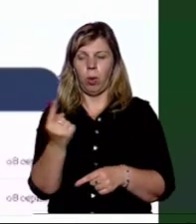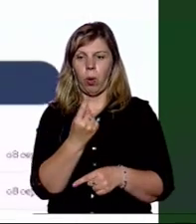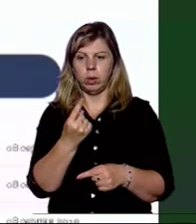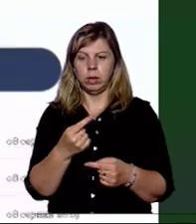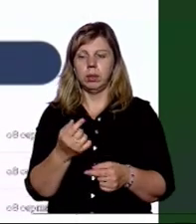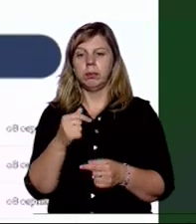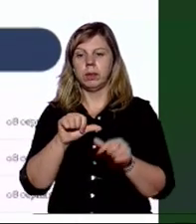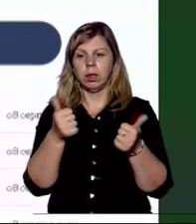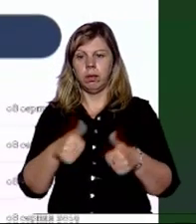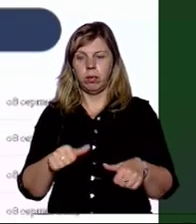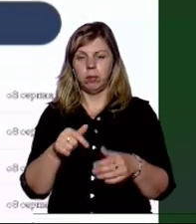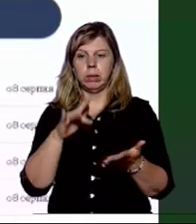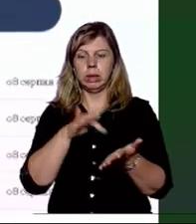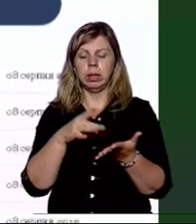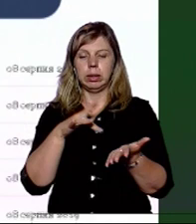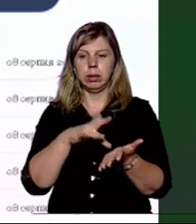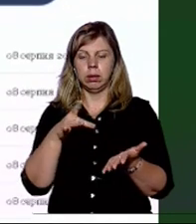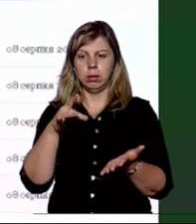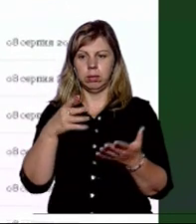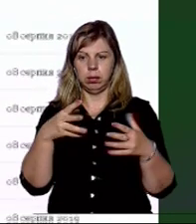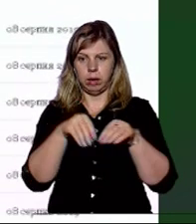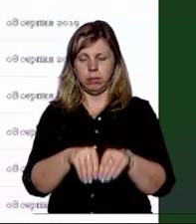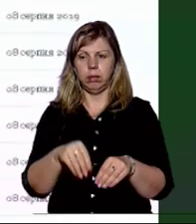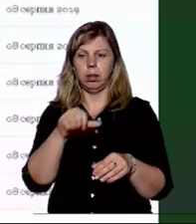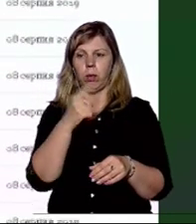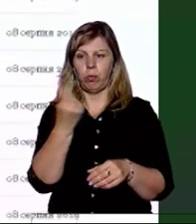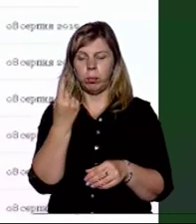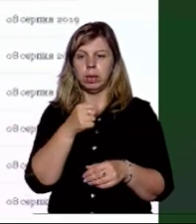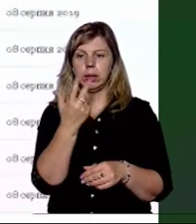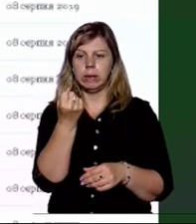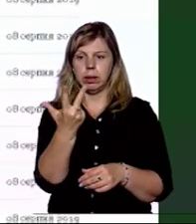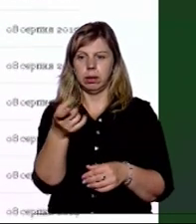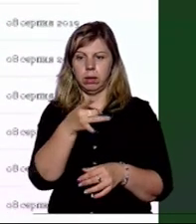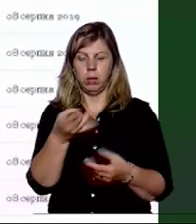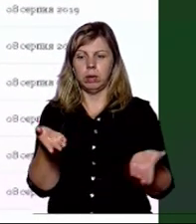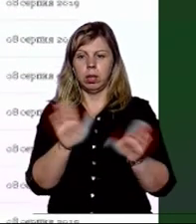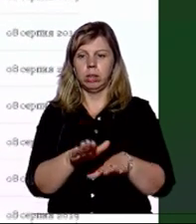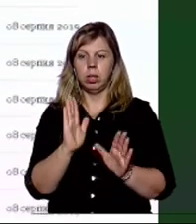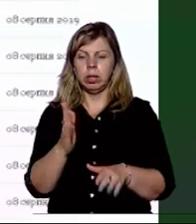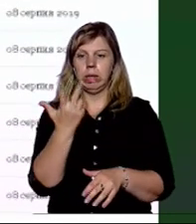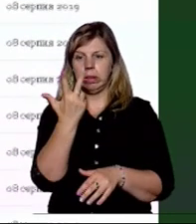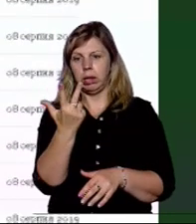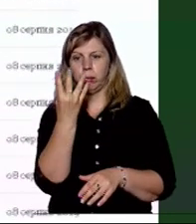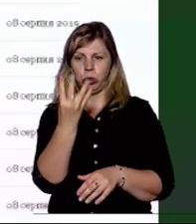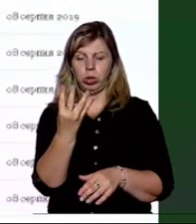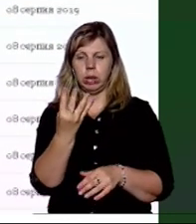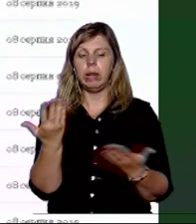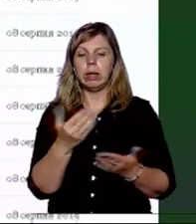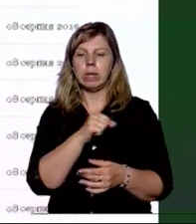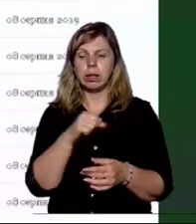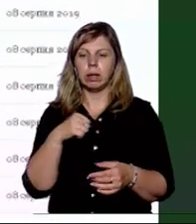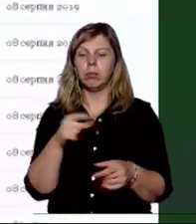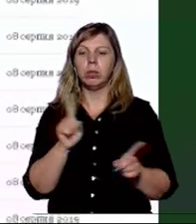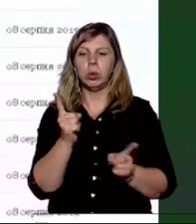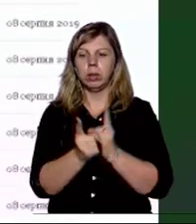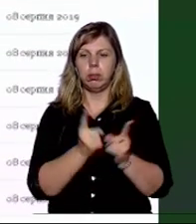За реформою децентралізації в області, замість 13 районів мають залишитися 3 або 4. Які саме та